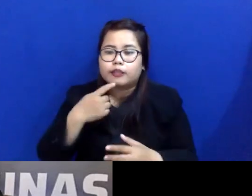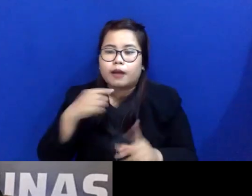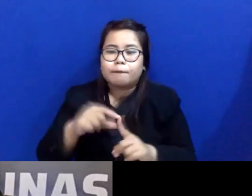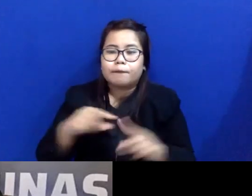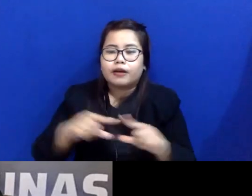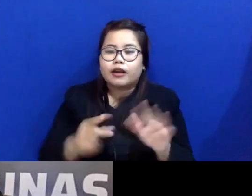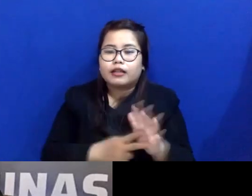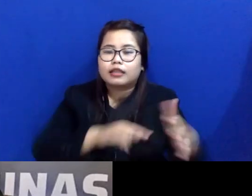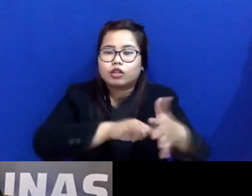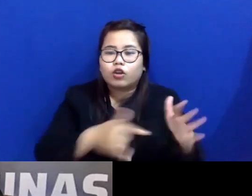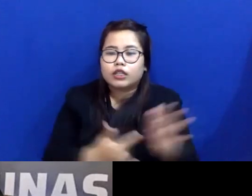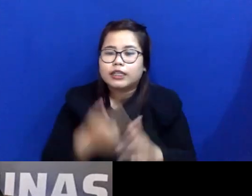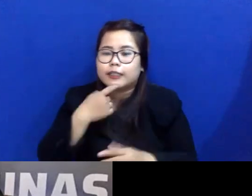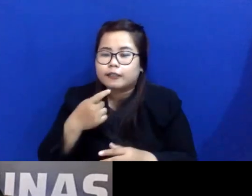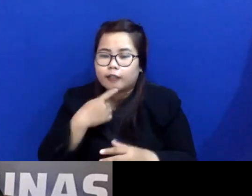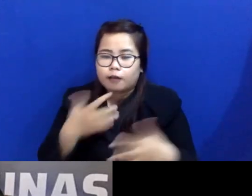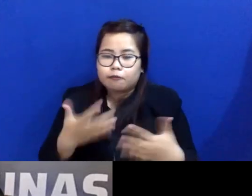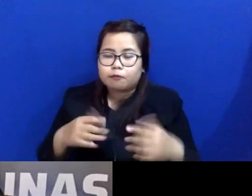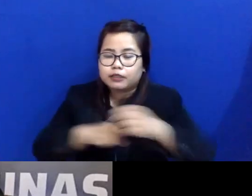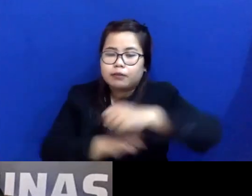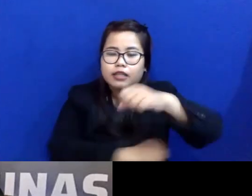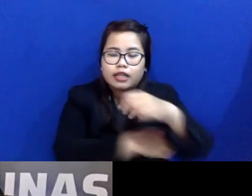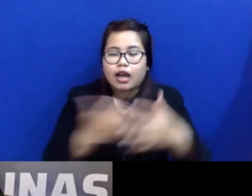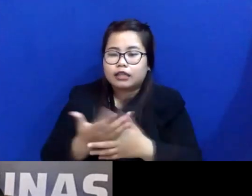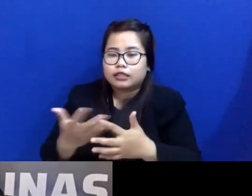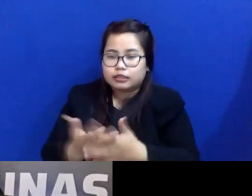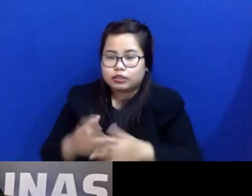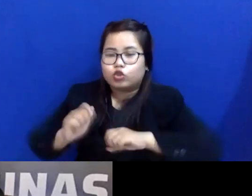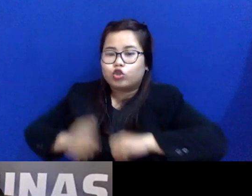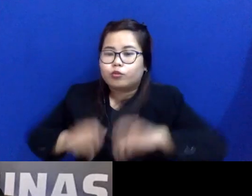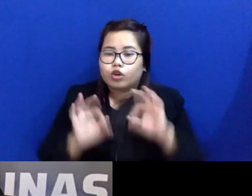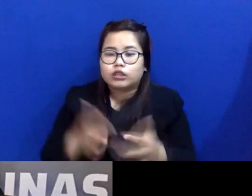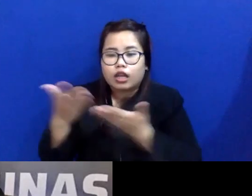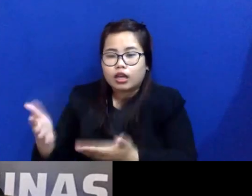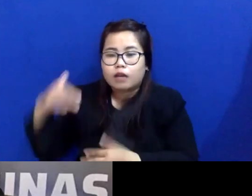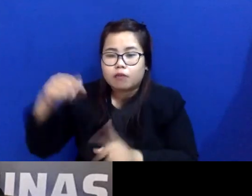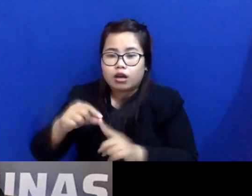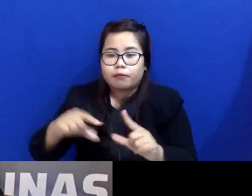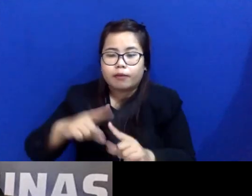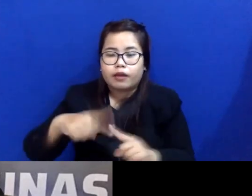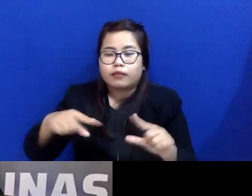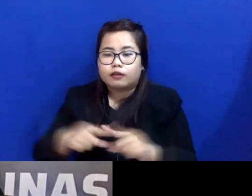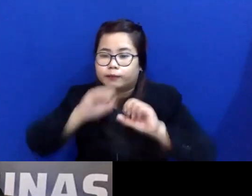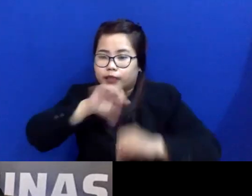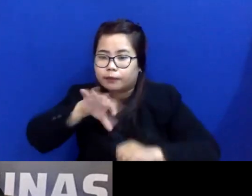Menjembatani Akses Kebantuan Hukum. Saya persilakan nih Bang Patra untuk menyampaikan materinya.